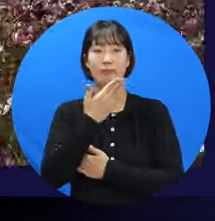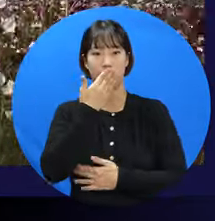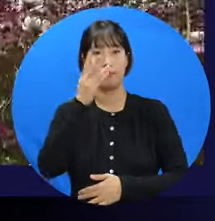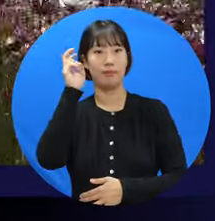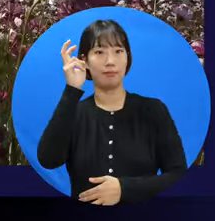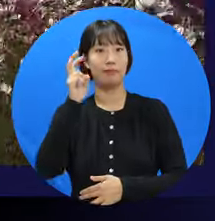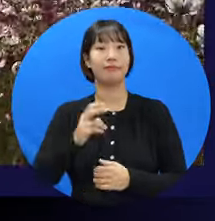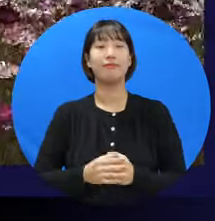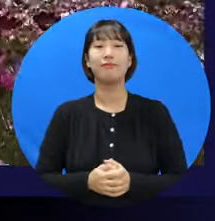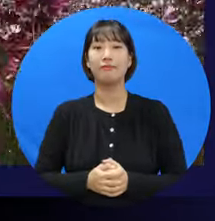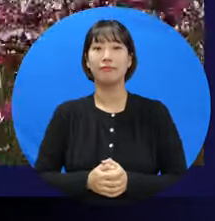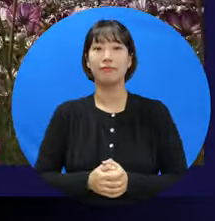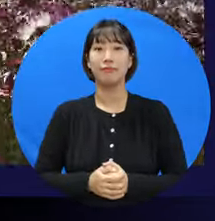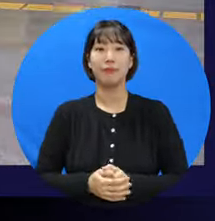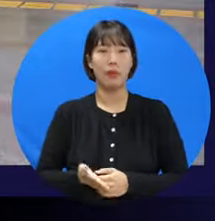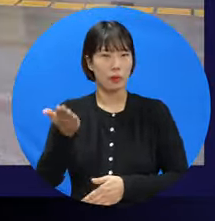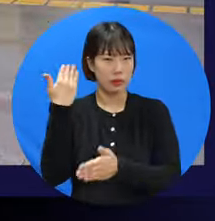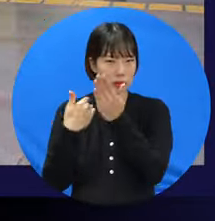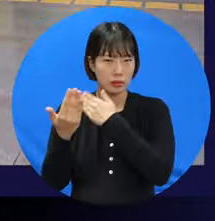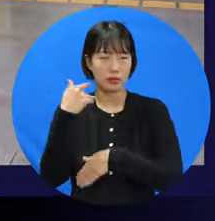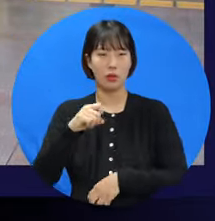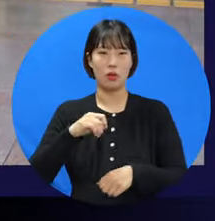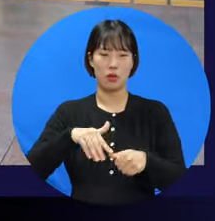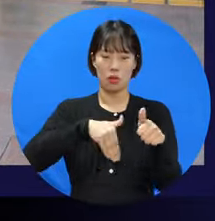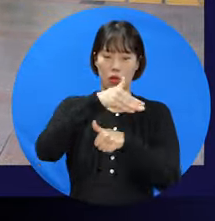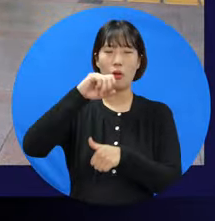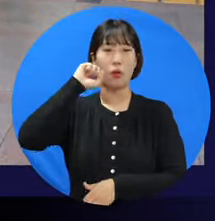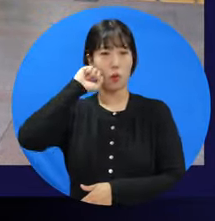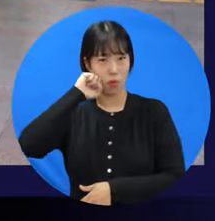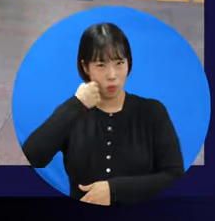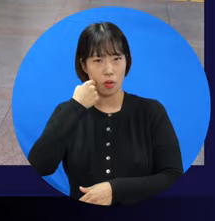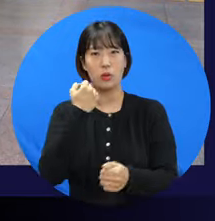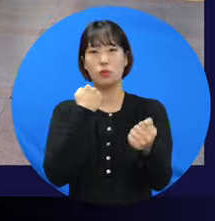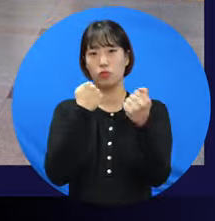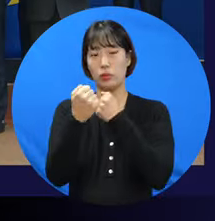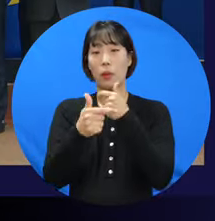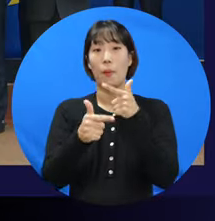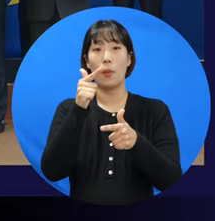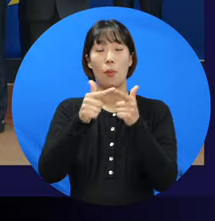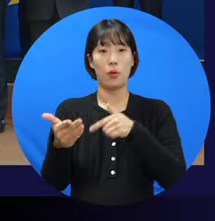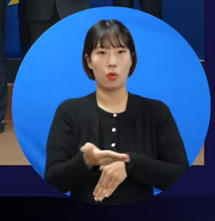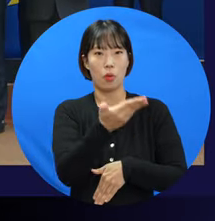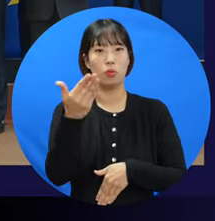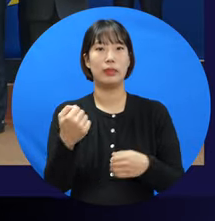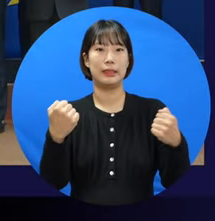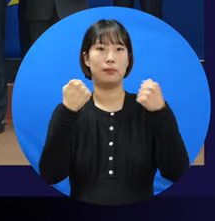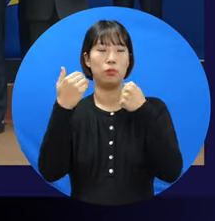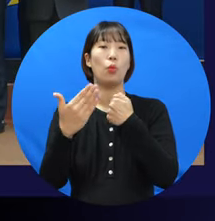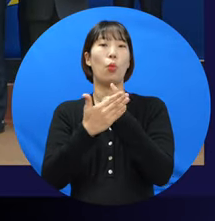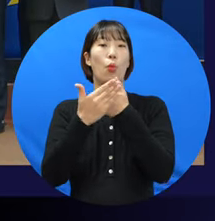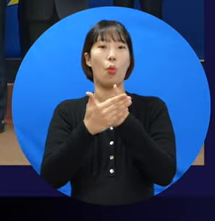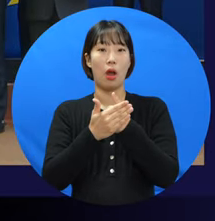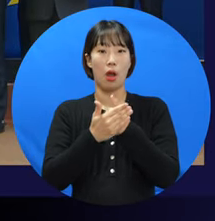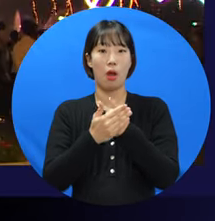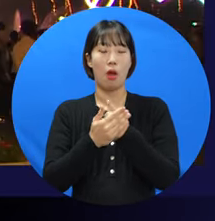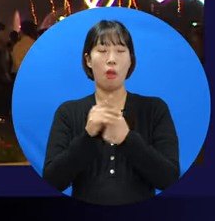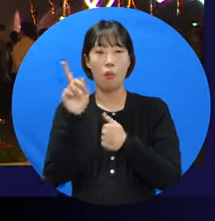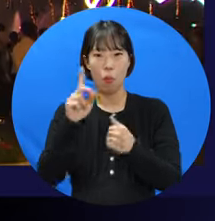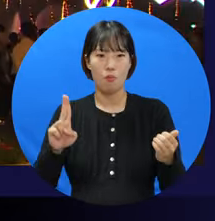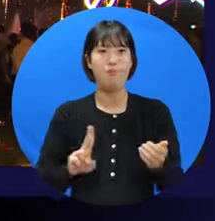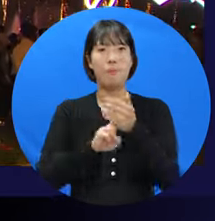불어넣겠습니다. 지난 시간 숱한 어려움 속에서도 목포 시민과 함께 기적과도 같은 일을